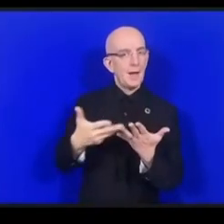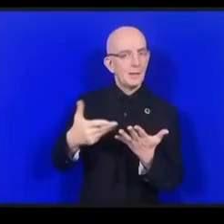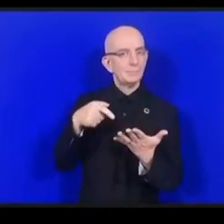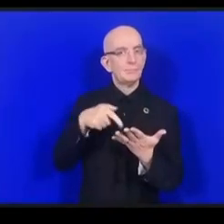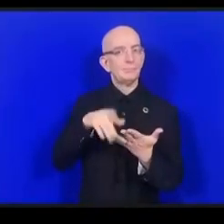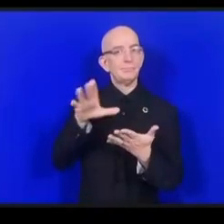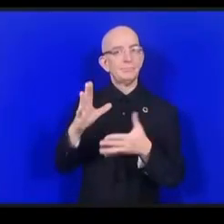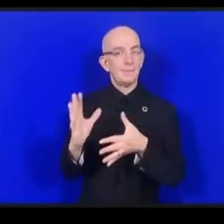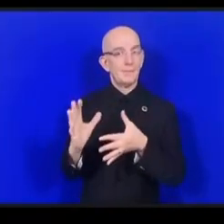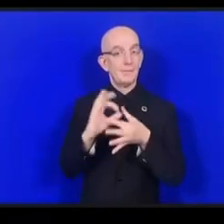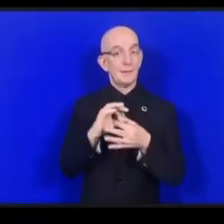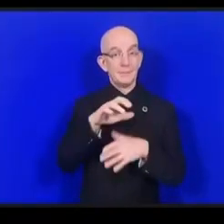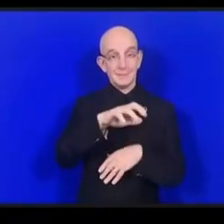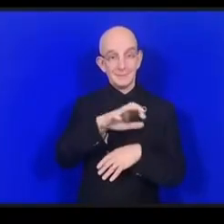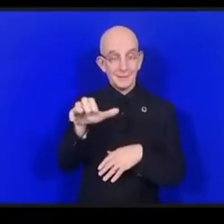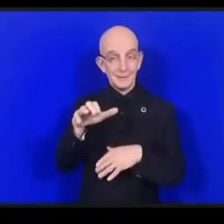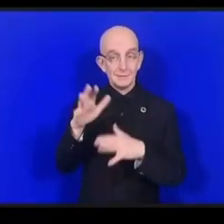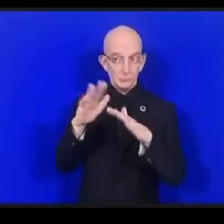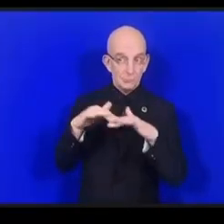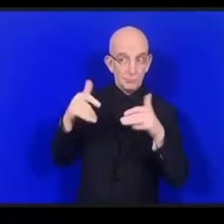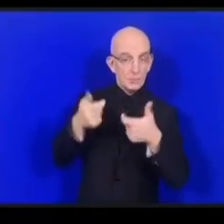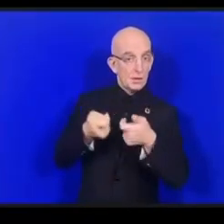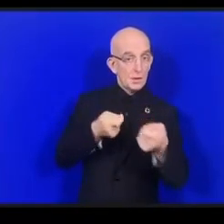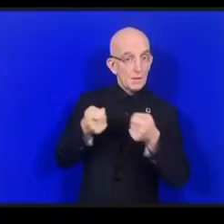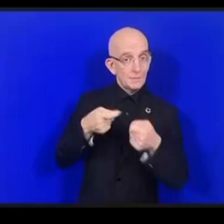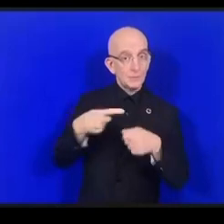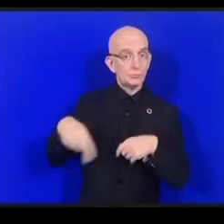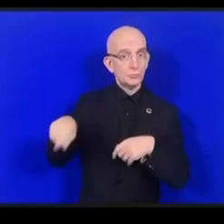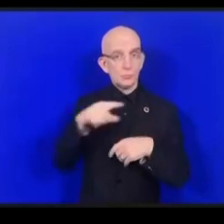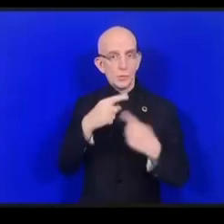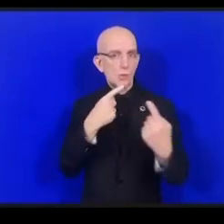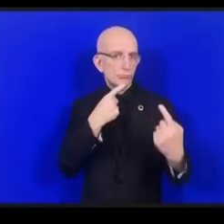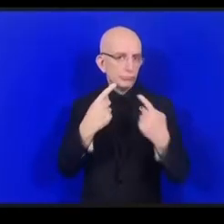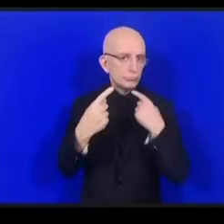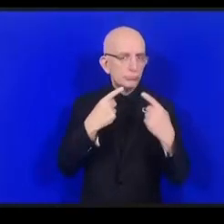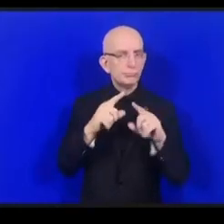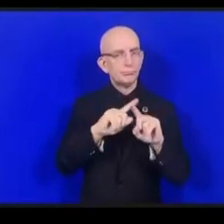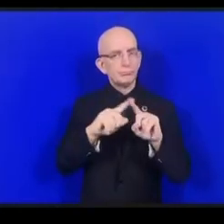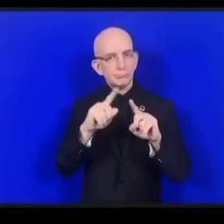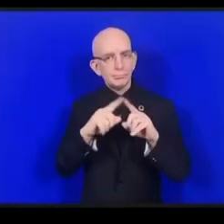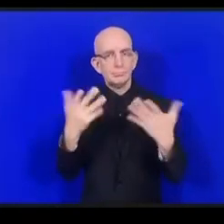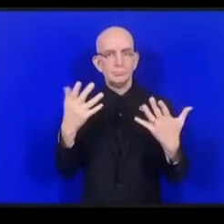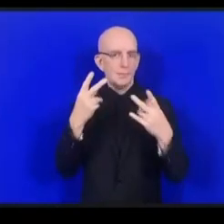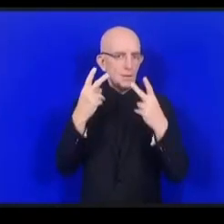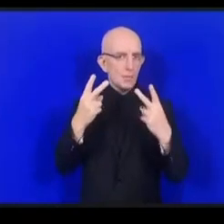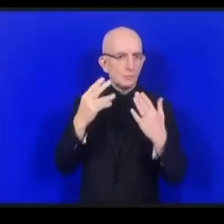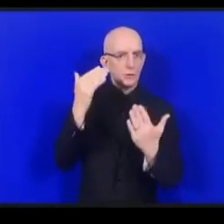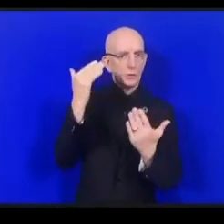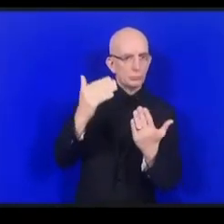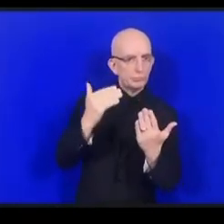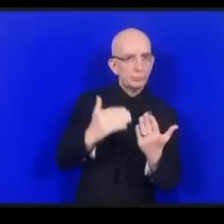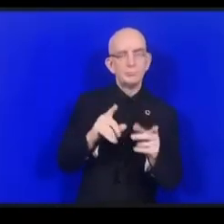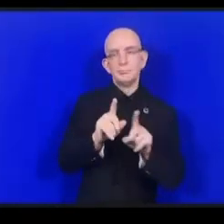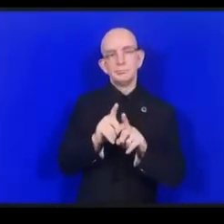والحكومات عندما نتحدث عن أمر هام مثل أهمية التعليم والتثقيف